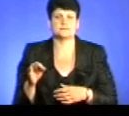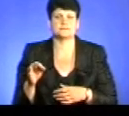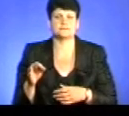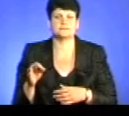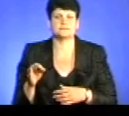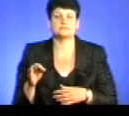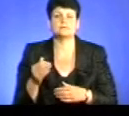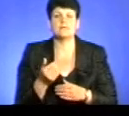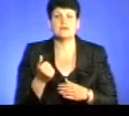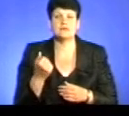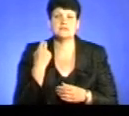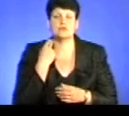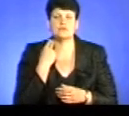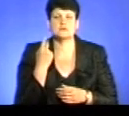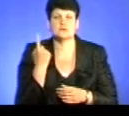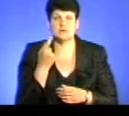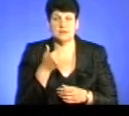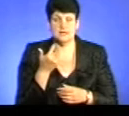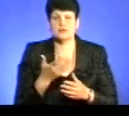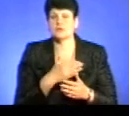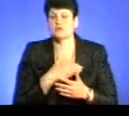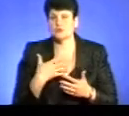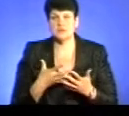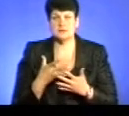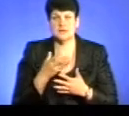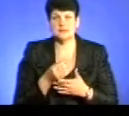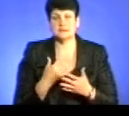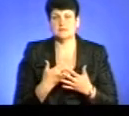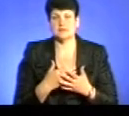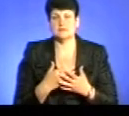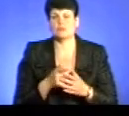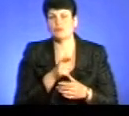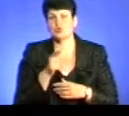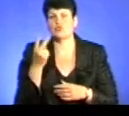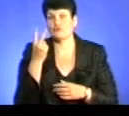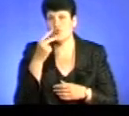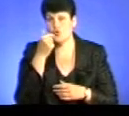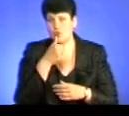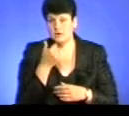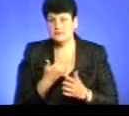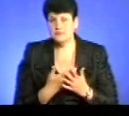від заборгованісті за рік. Якщо він ухиляється від сплати аліментів, і він не сплачує аліменти упродовж двох років,